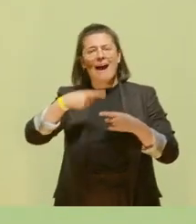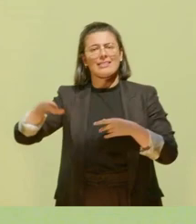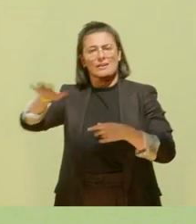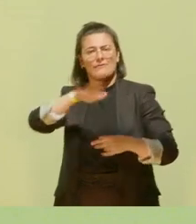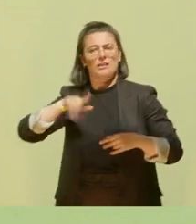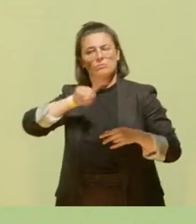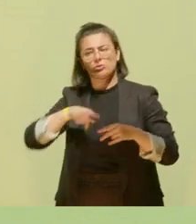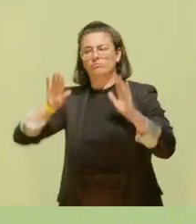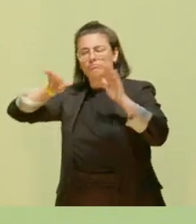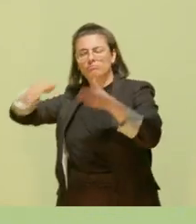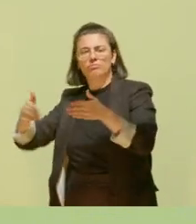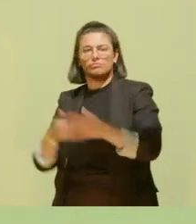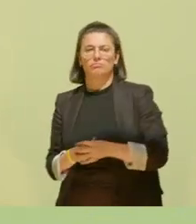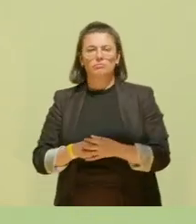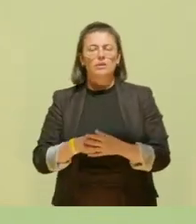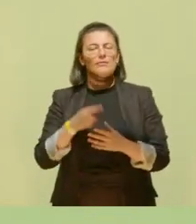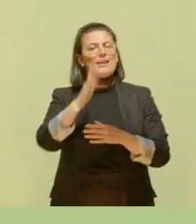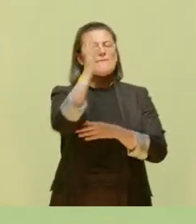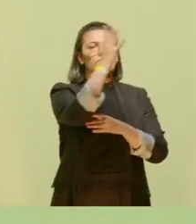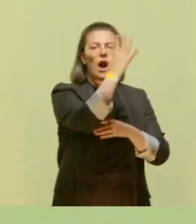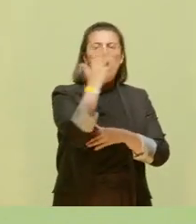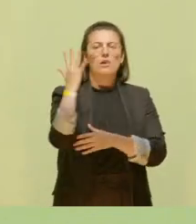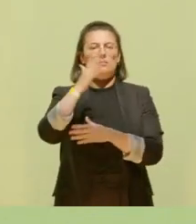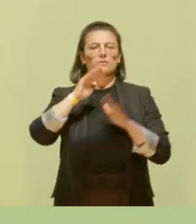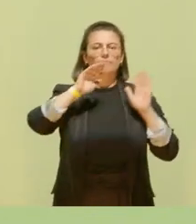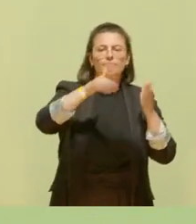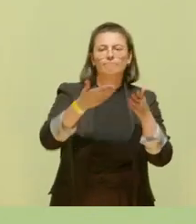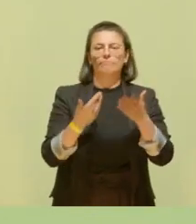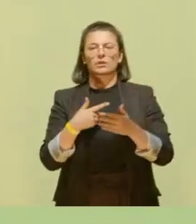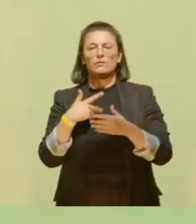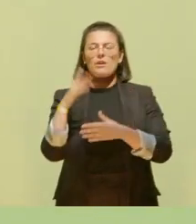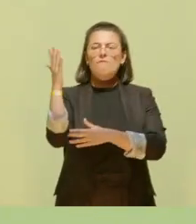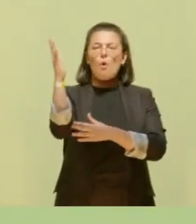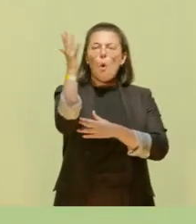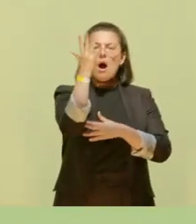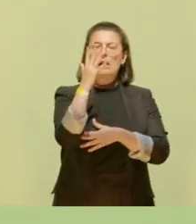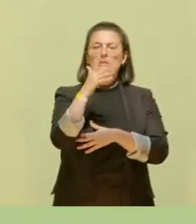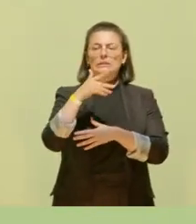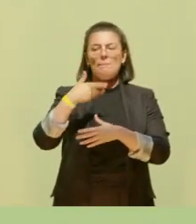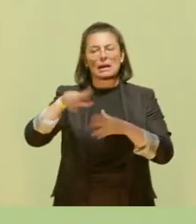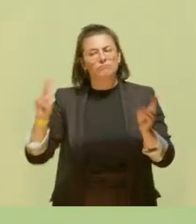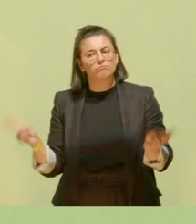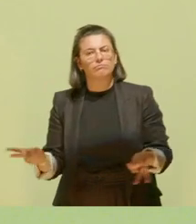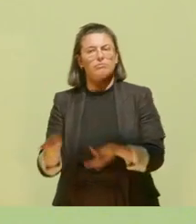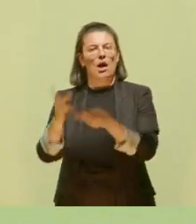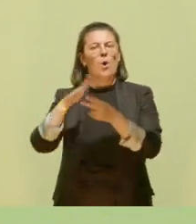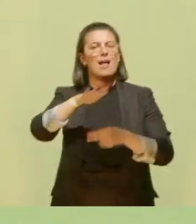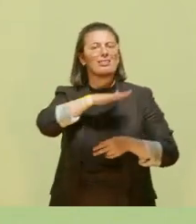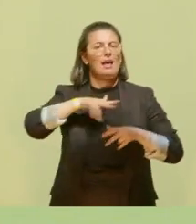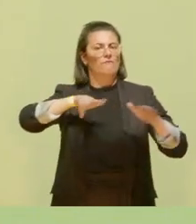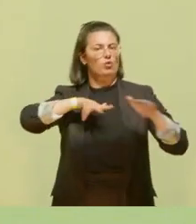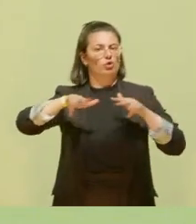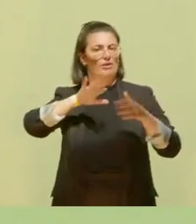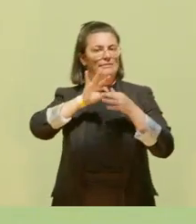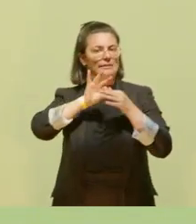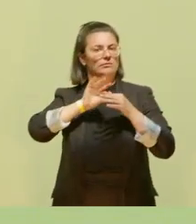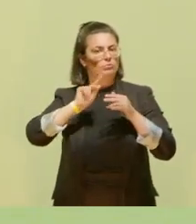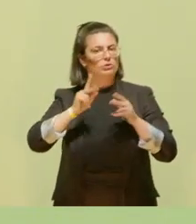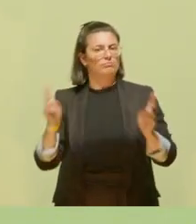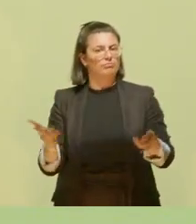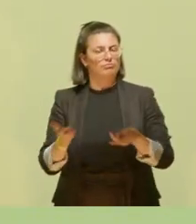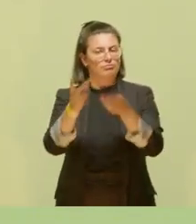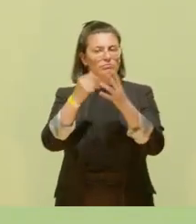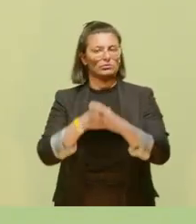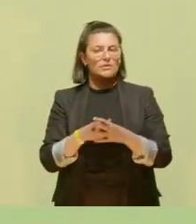ran. Das heißt, an unsere Wälder, an unsere Forste und auch an die Landwirtschaft. Und wer jetzt denkt,